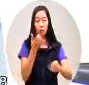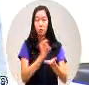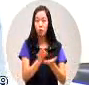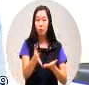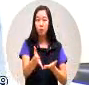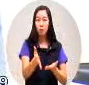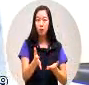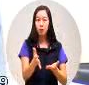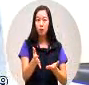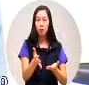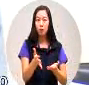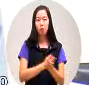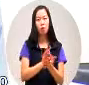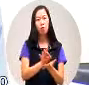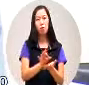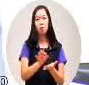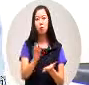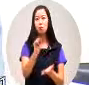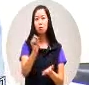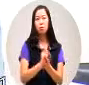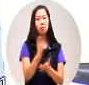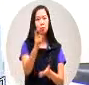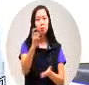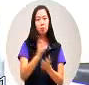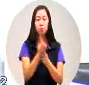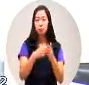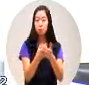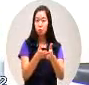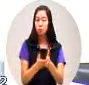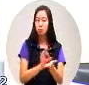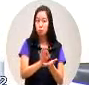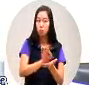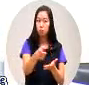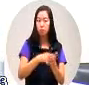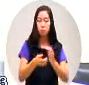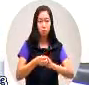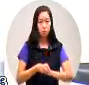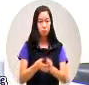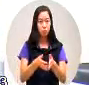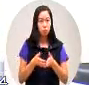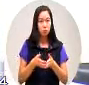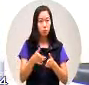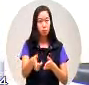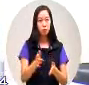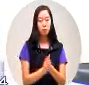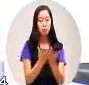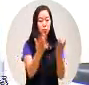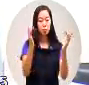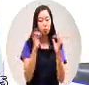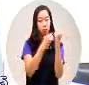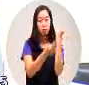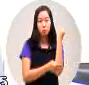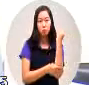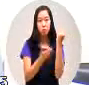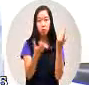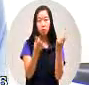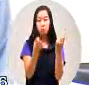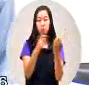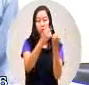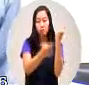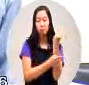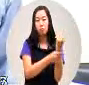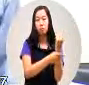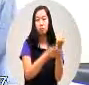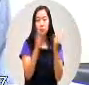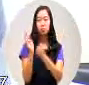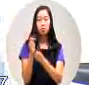根本就不能用你只要使用就必须呢采用森林法法办那么我看